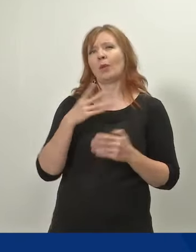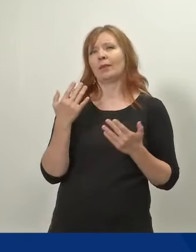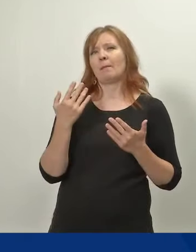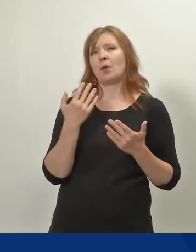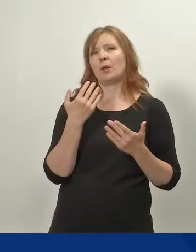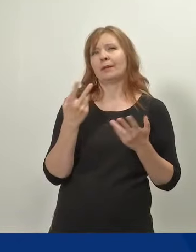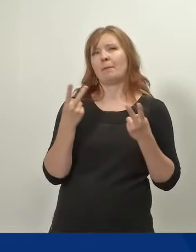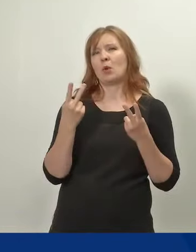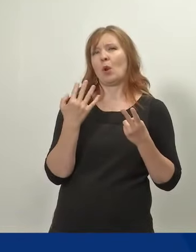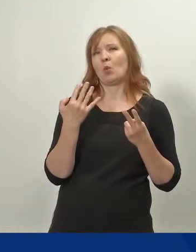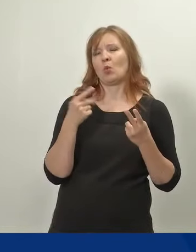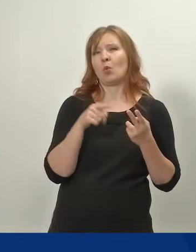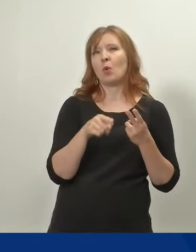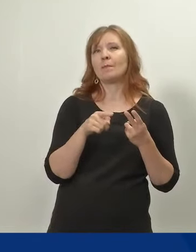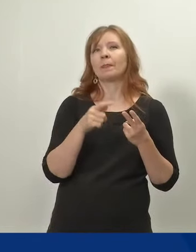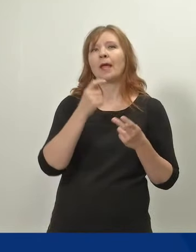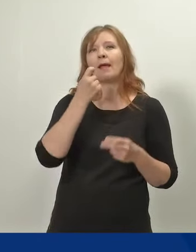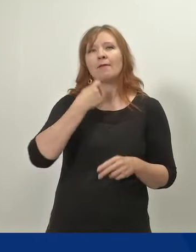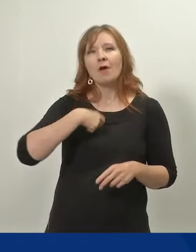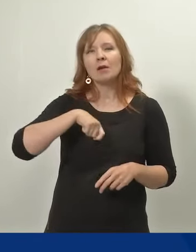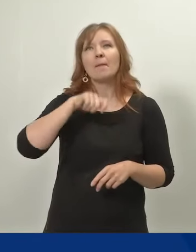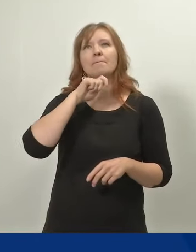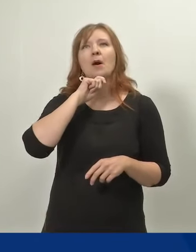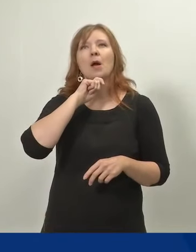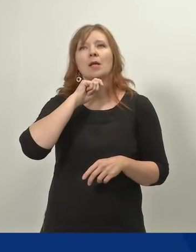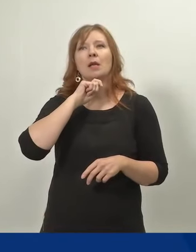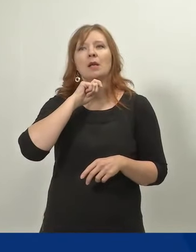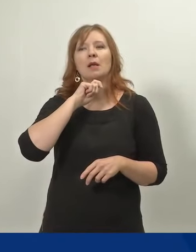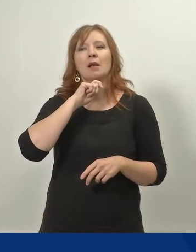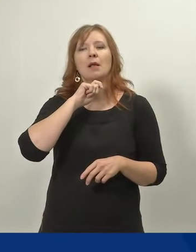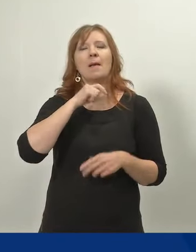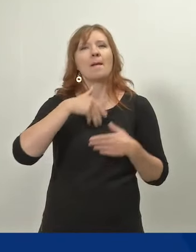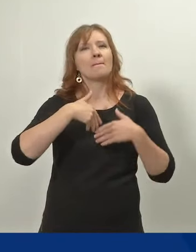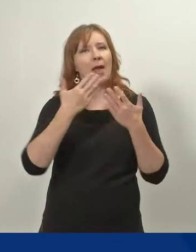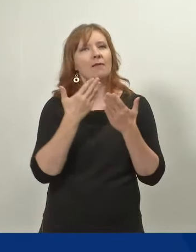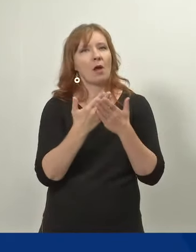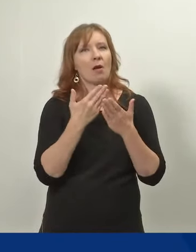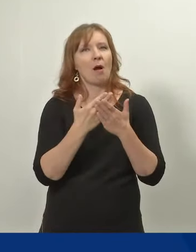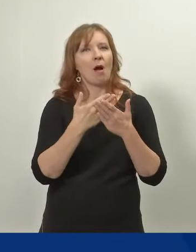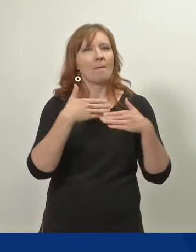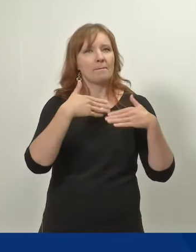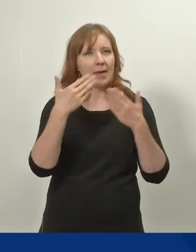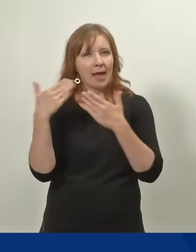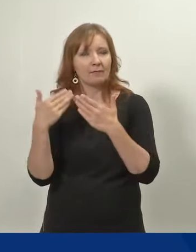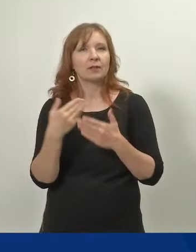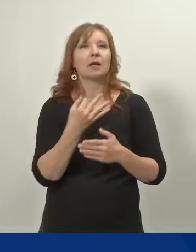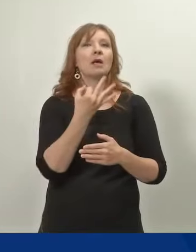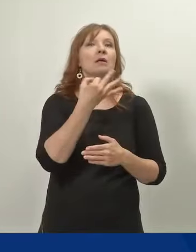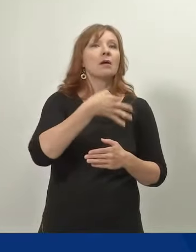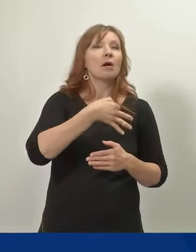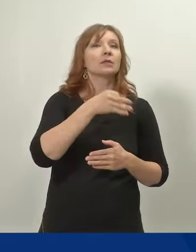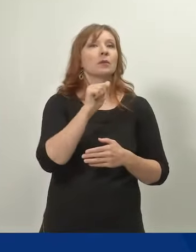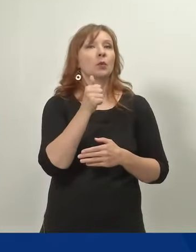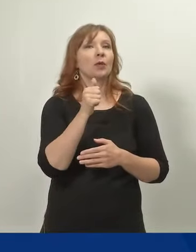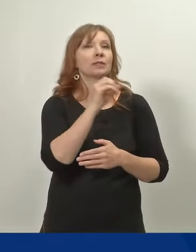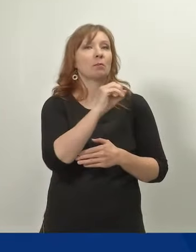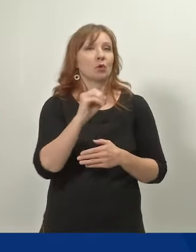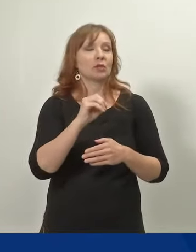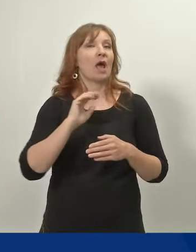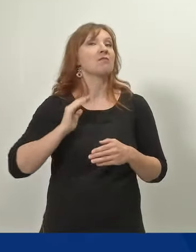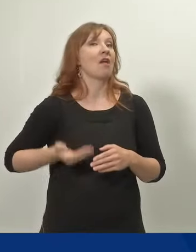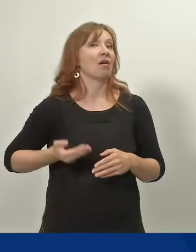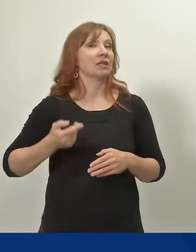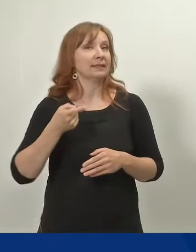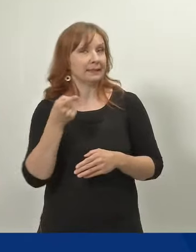vanhempain päiväraha päivistä 89 prosenttia oli naisten